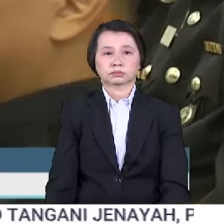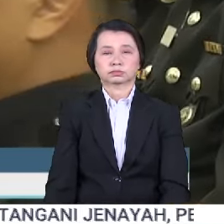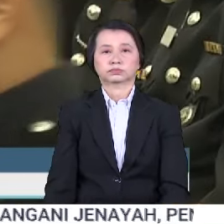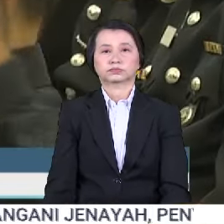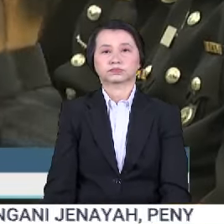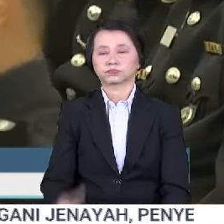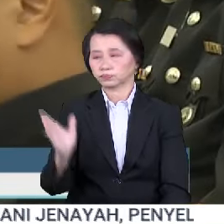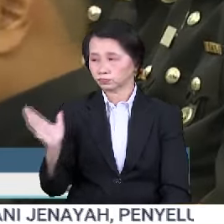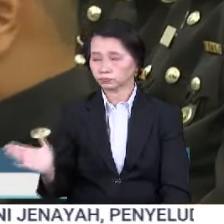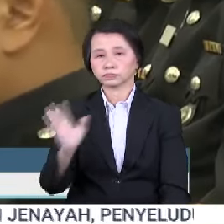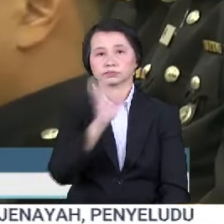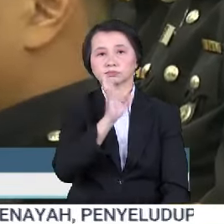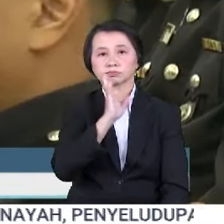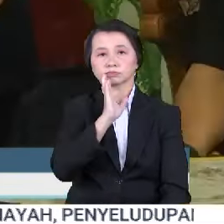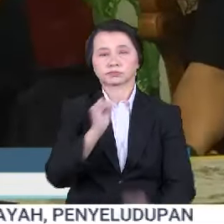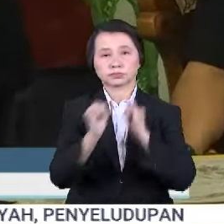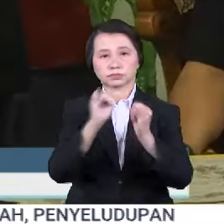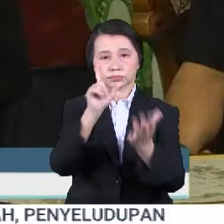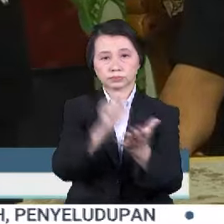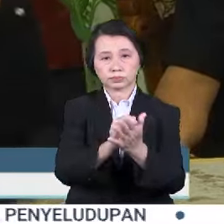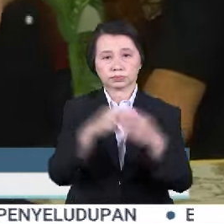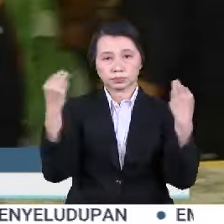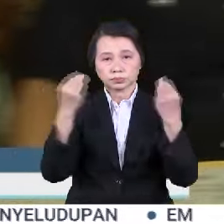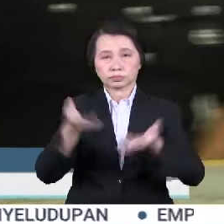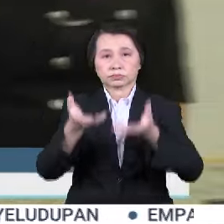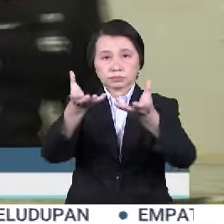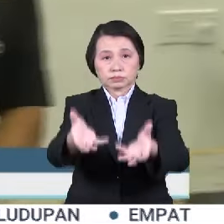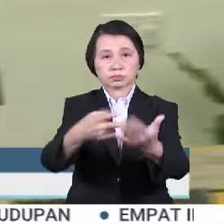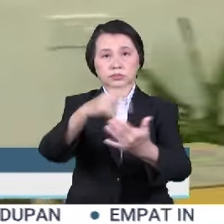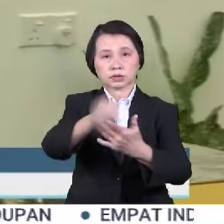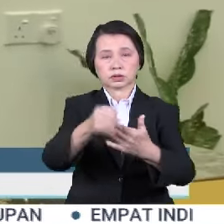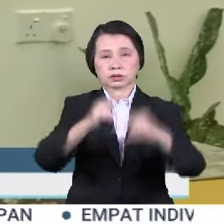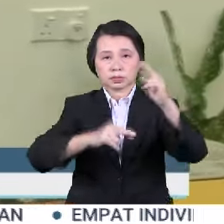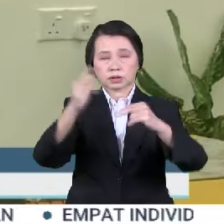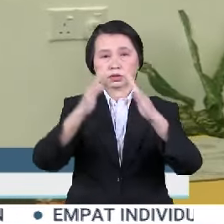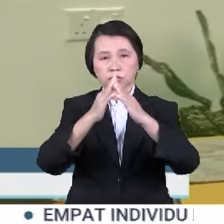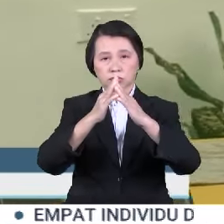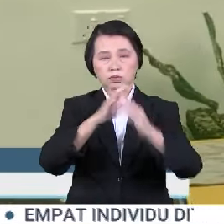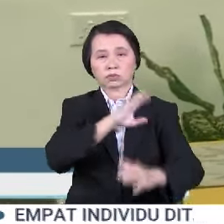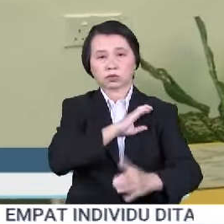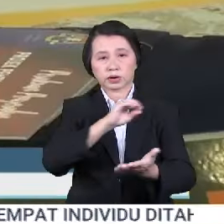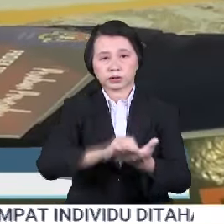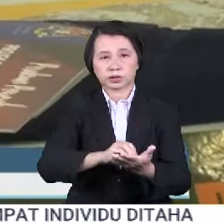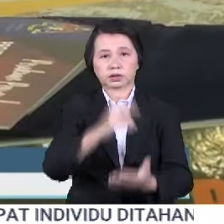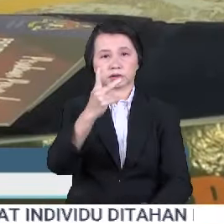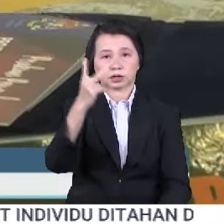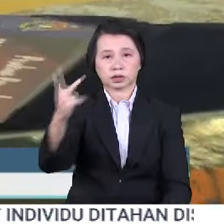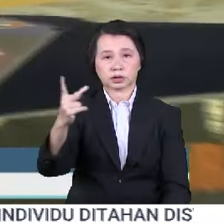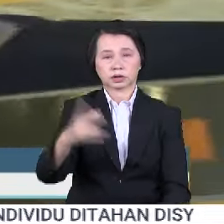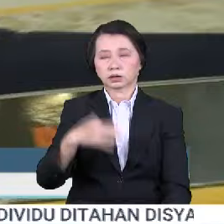Tazri Akhulisani berkata demikian dalam sidang media sempena majlis penyerahan projek pembinaan perumahan Balai Polis Inanam di Kota Kinabalu.